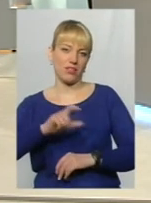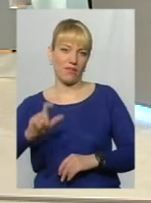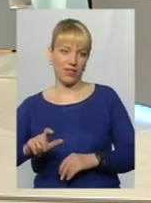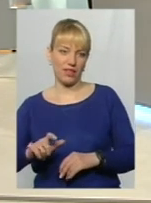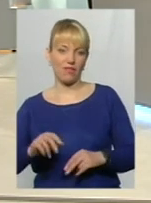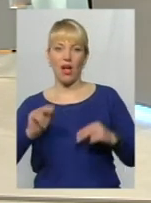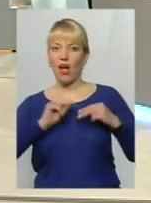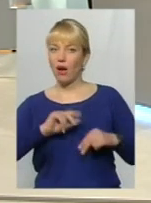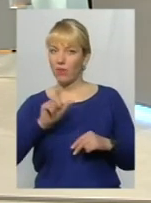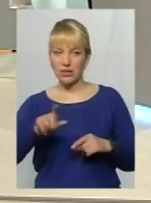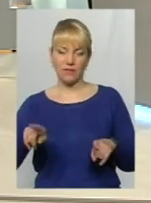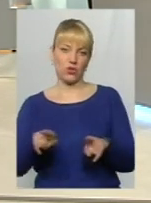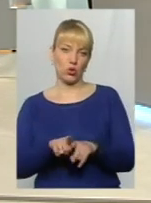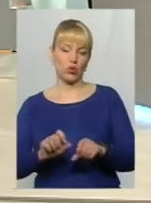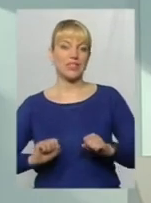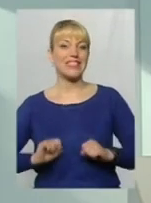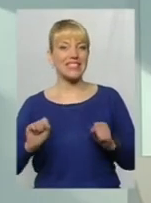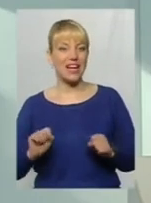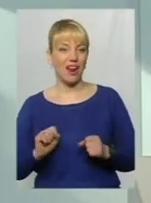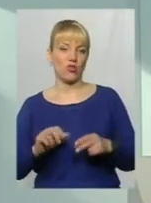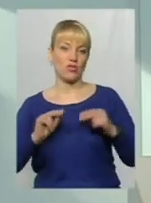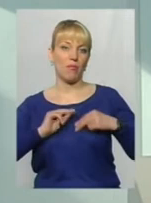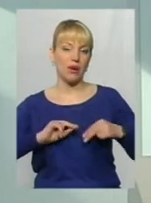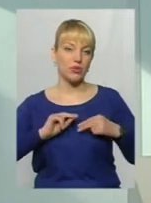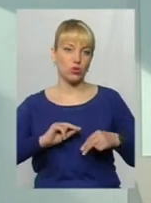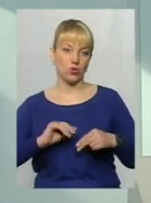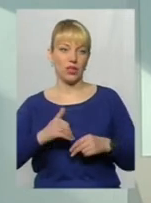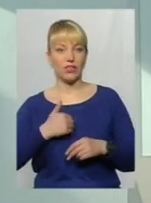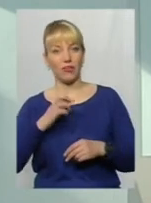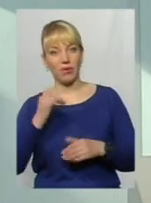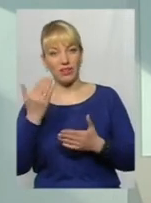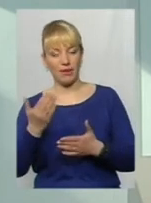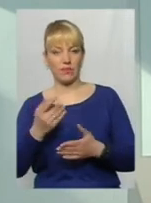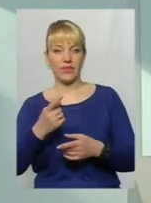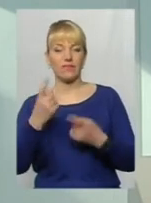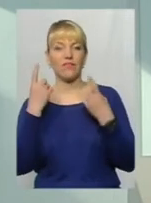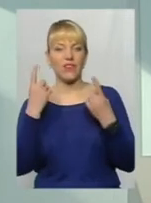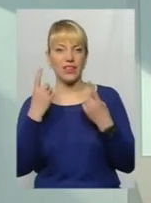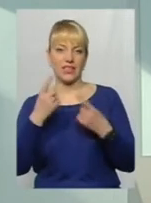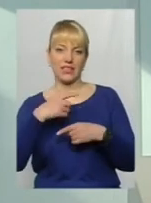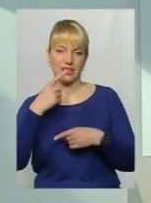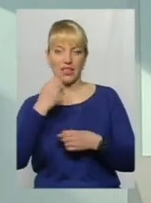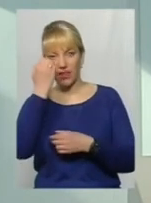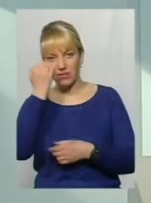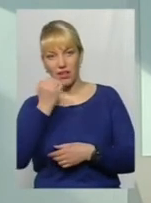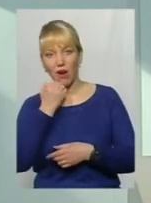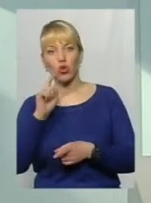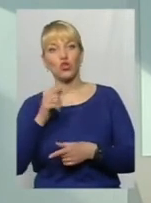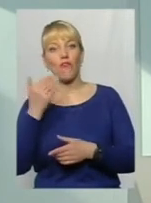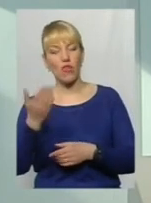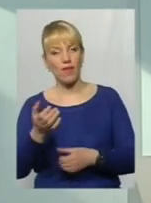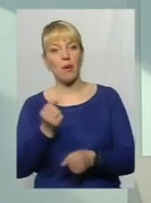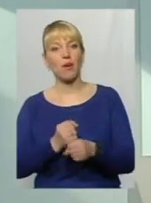Працівники теж стараються, працюють. Я хотів би їм велике сказати дякую за те, що вони працюють.